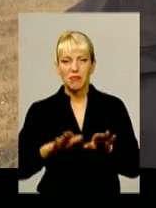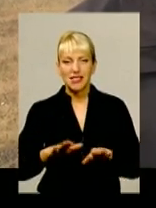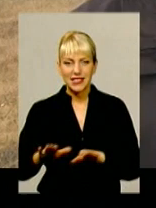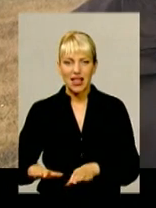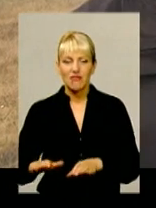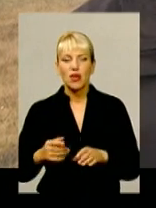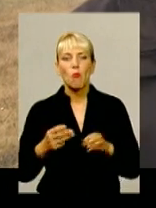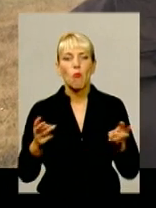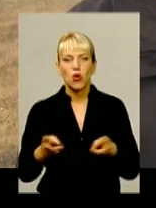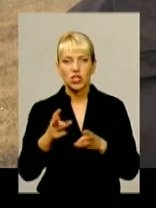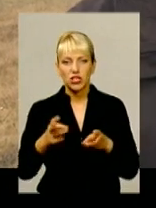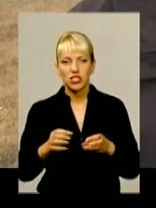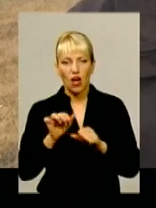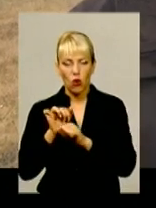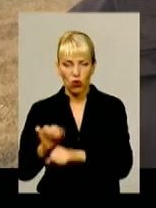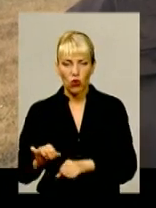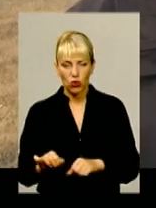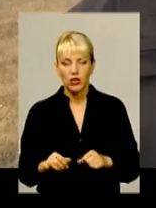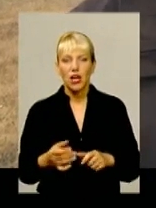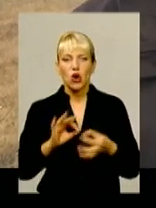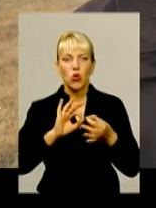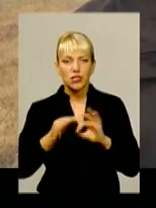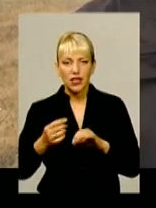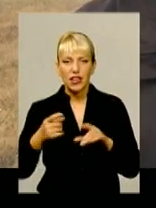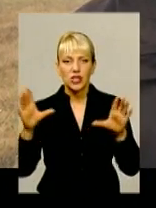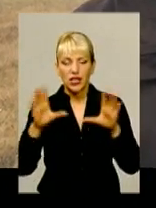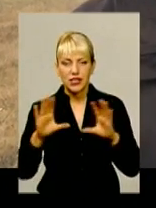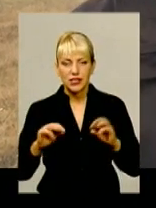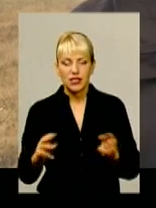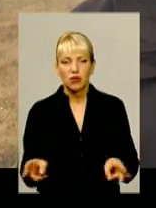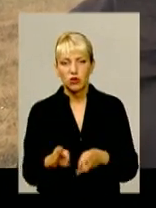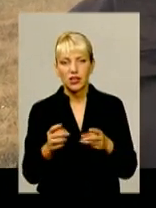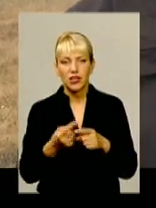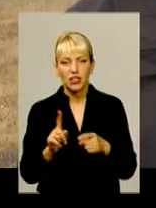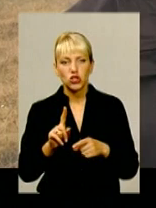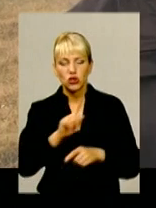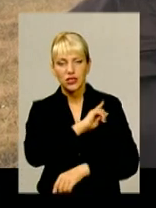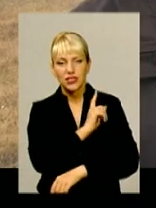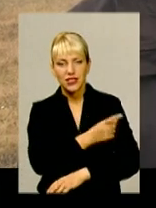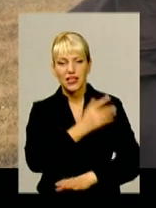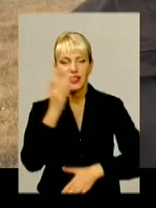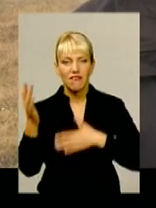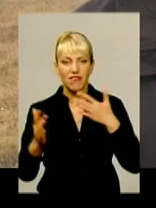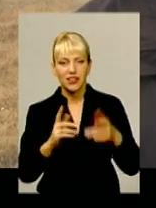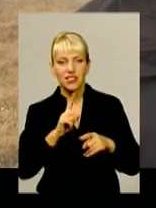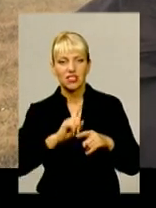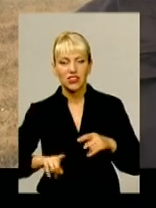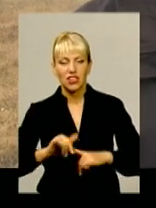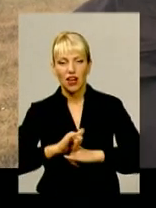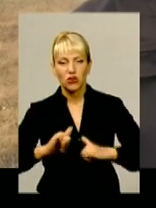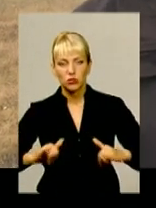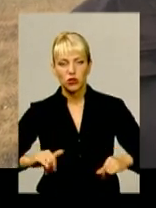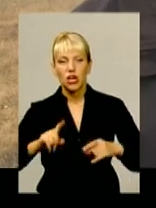Ускладнювало гасіння пожежі. Це те, що сильні пориви вітру, швидке розповсюдження пожежі і те, що більше